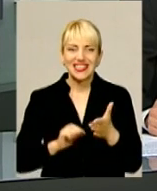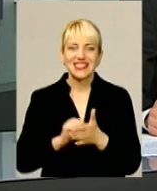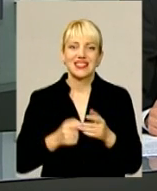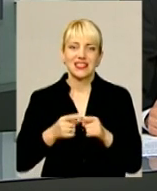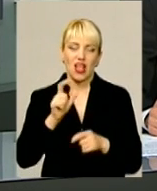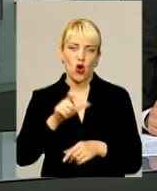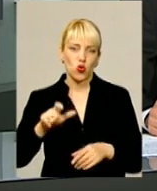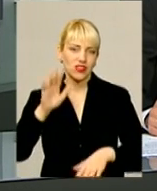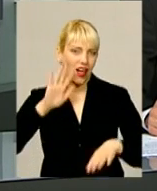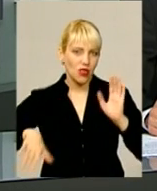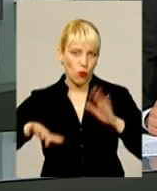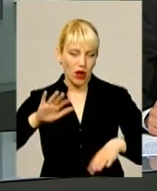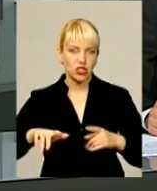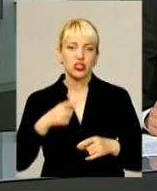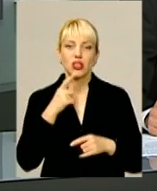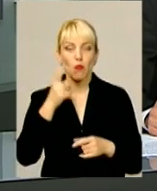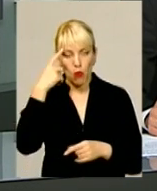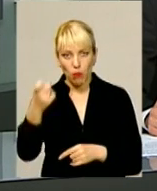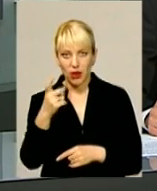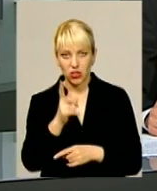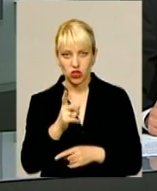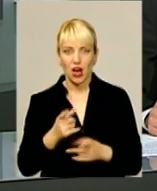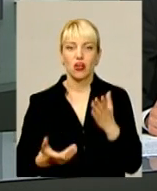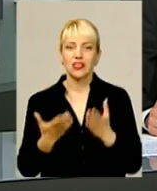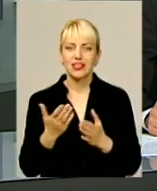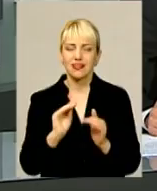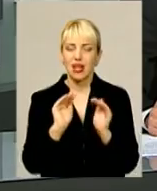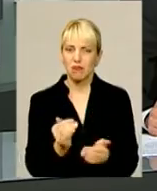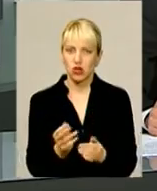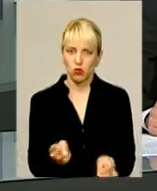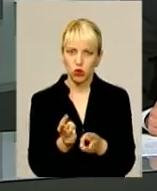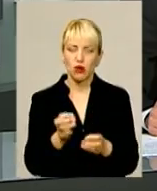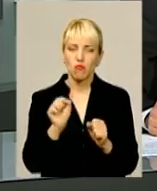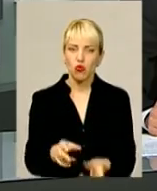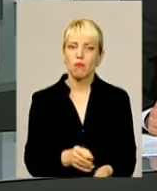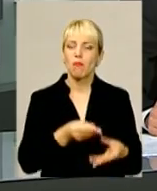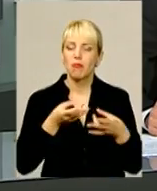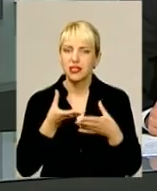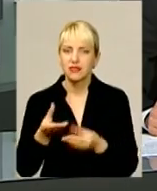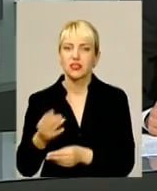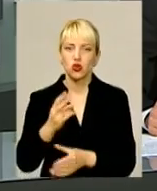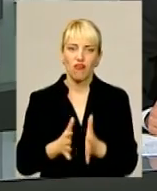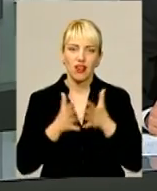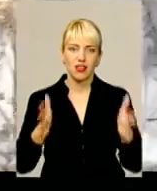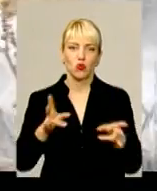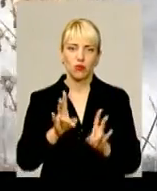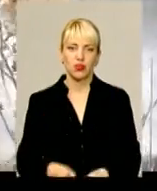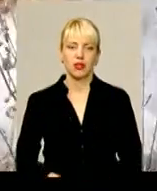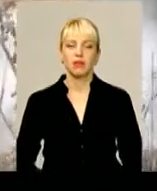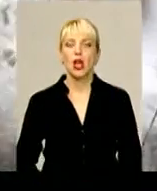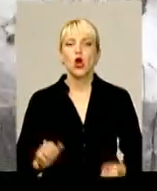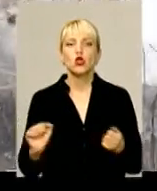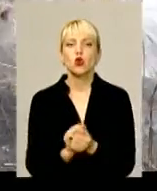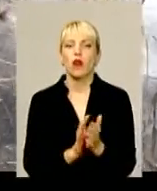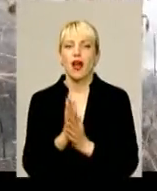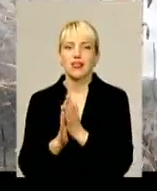необачність і попереджають. Навіть найменші локальні пожежі можуть призвести до великої біди. Суха